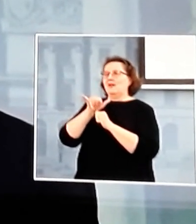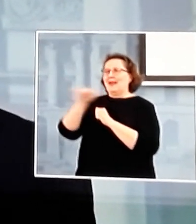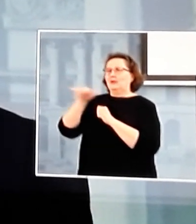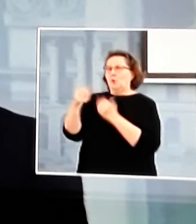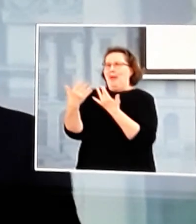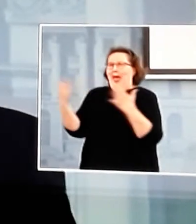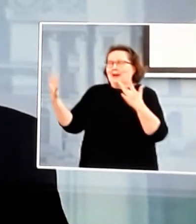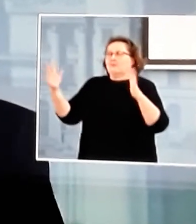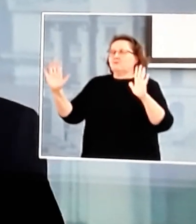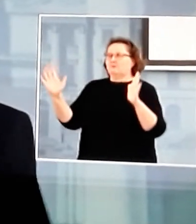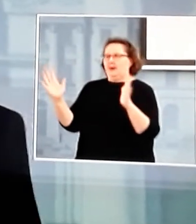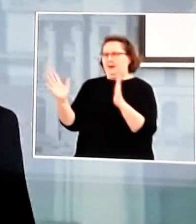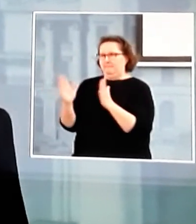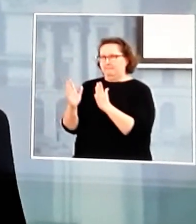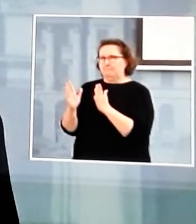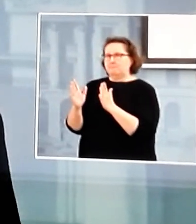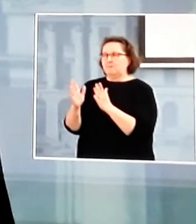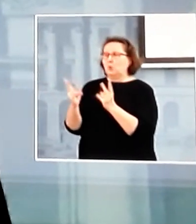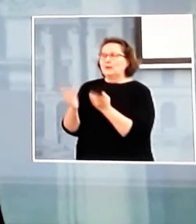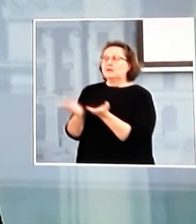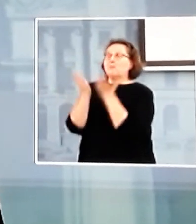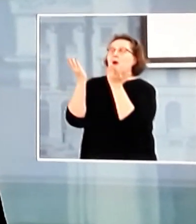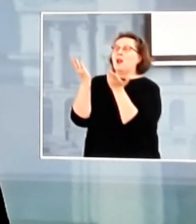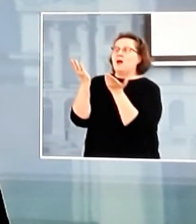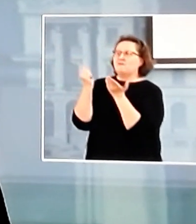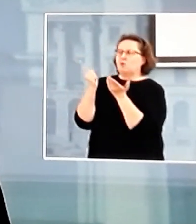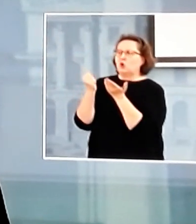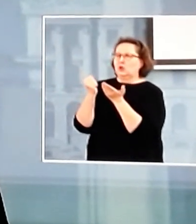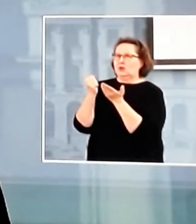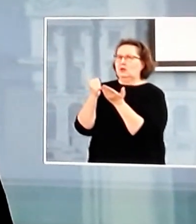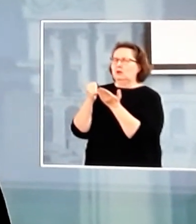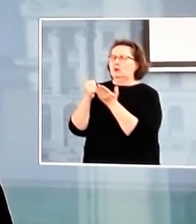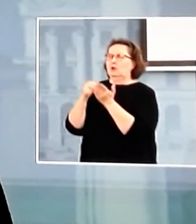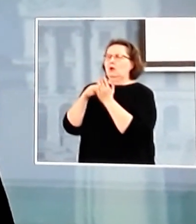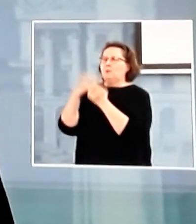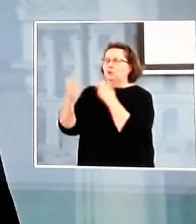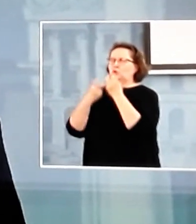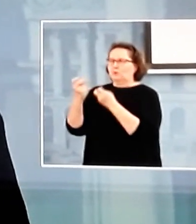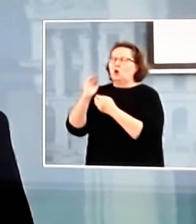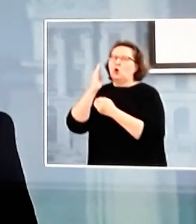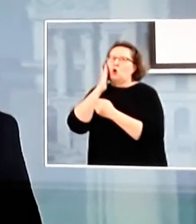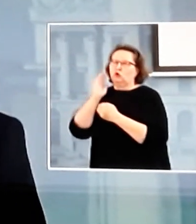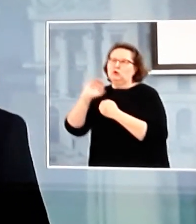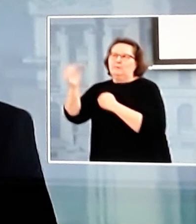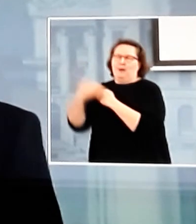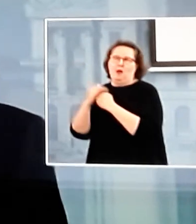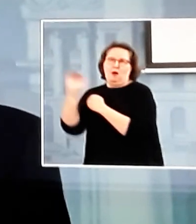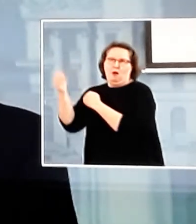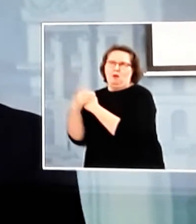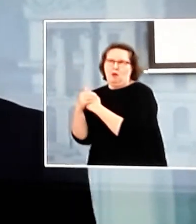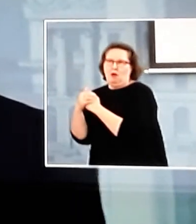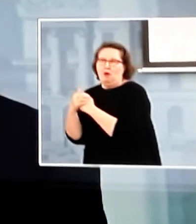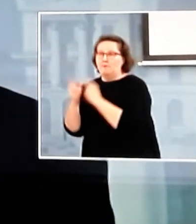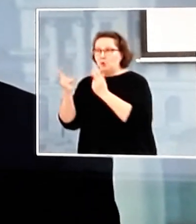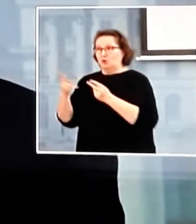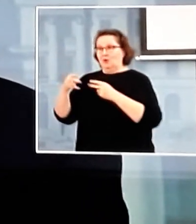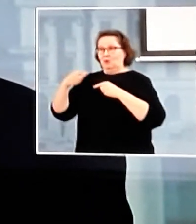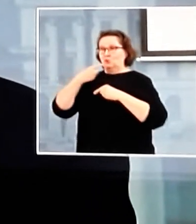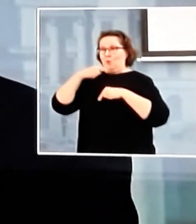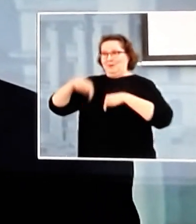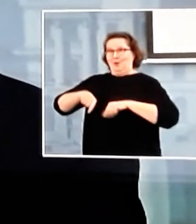kotiuttamisia samalla. Ja vastaavasti tietenkin muiden maiden kotiutuslennut ovat